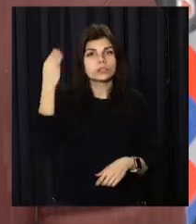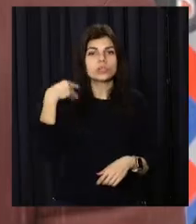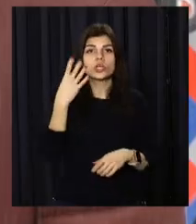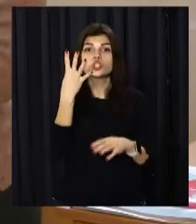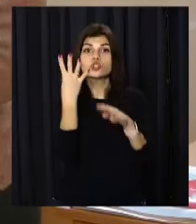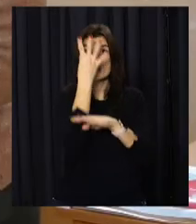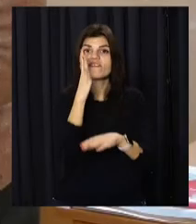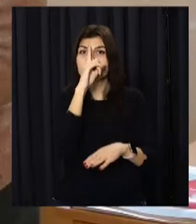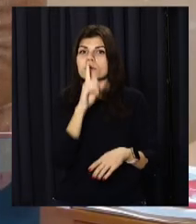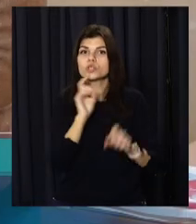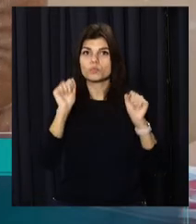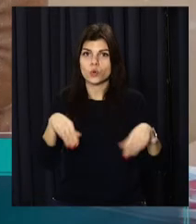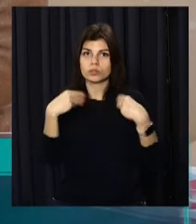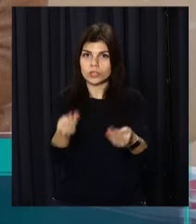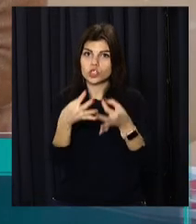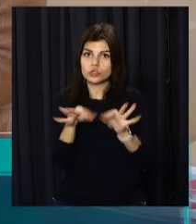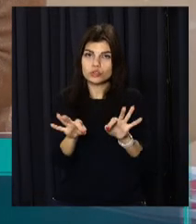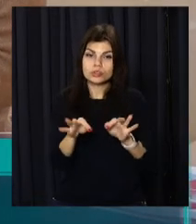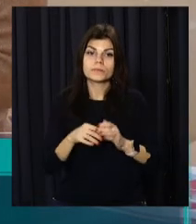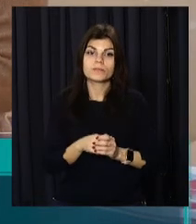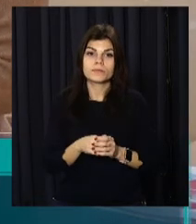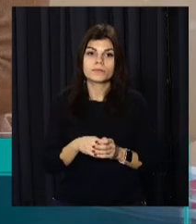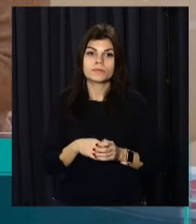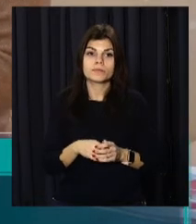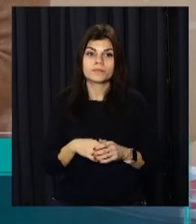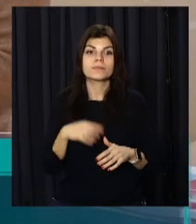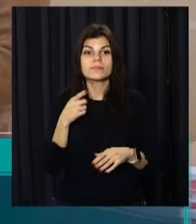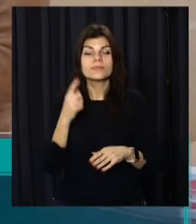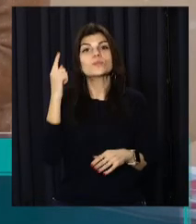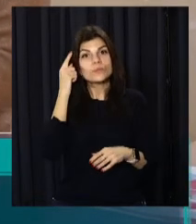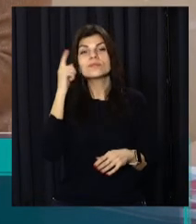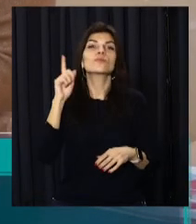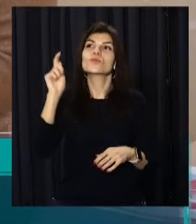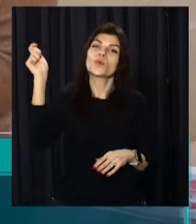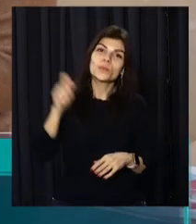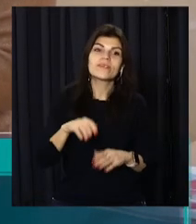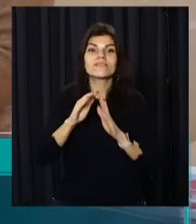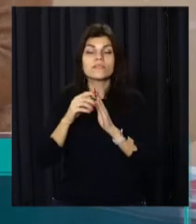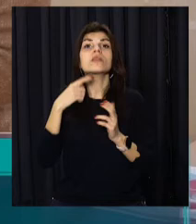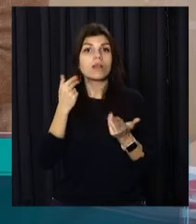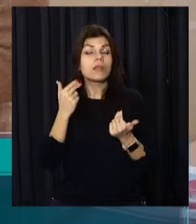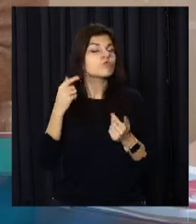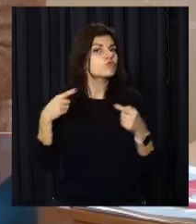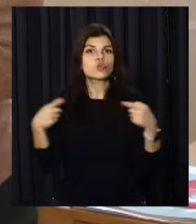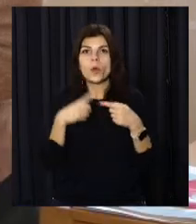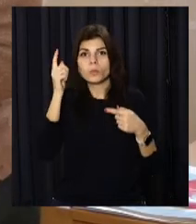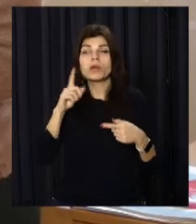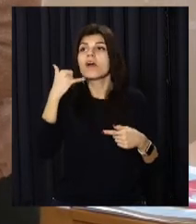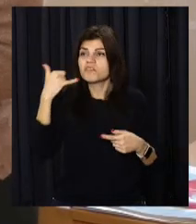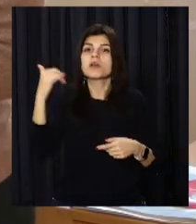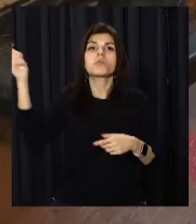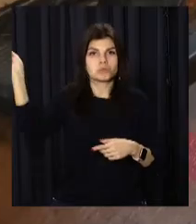рази на місяць. Чітко розумієш, що за тобою приїдуть, бо